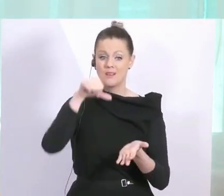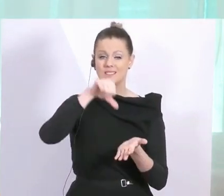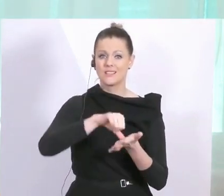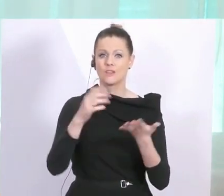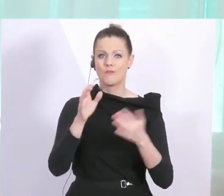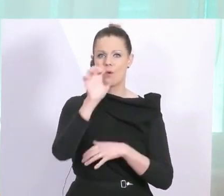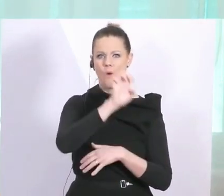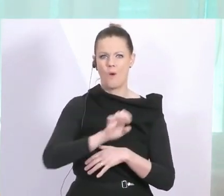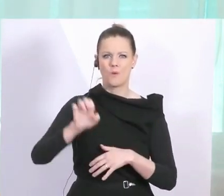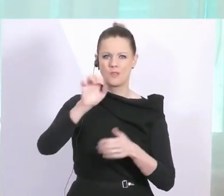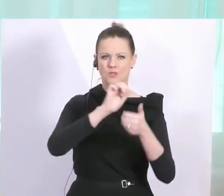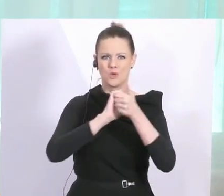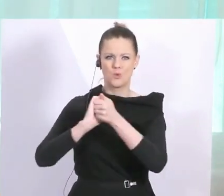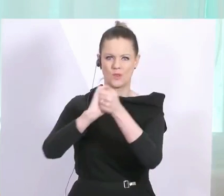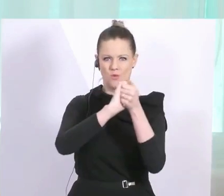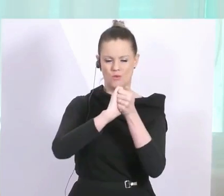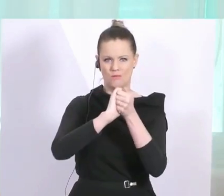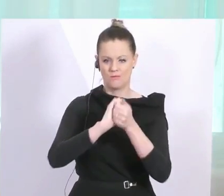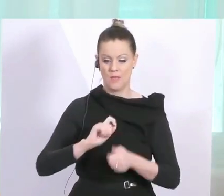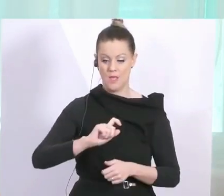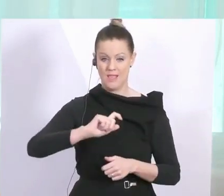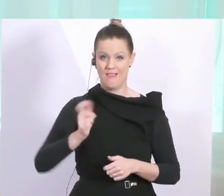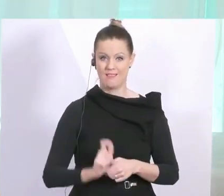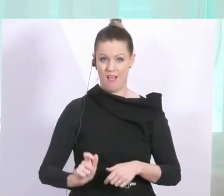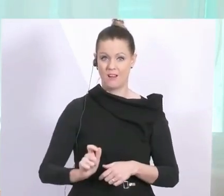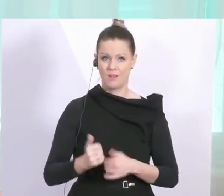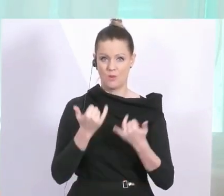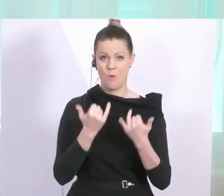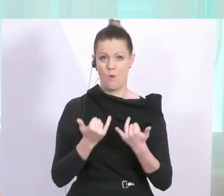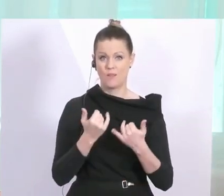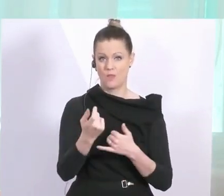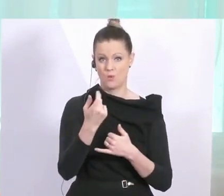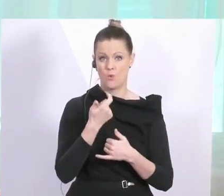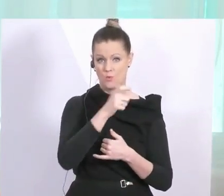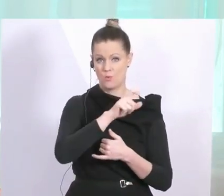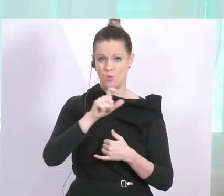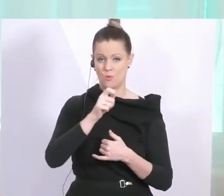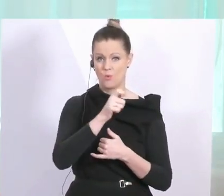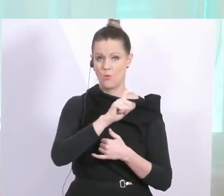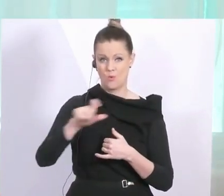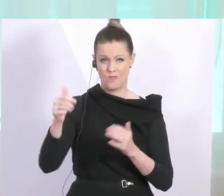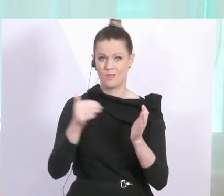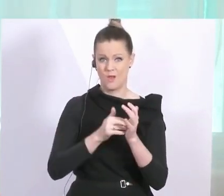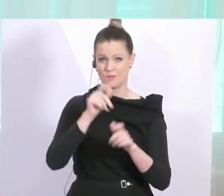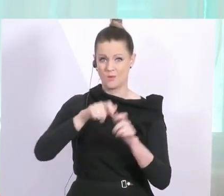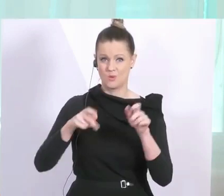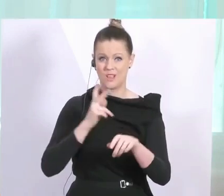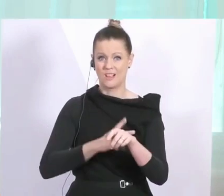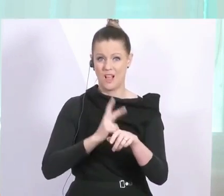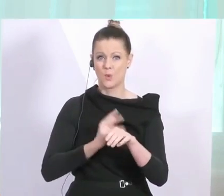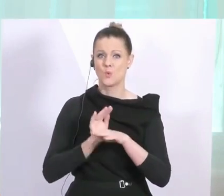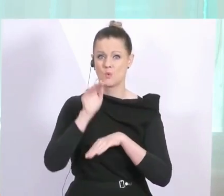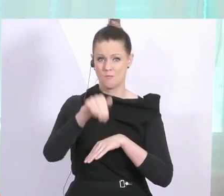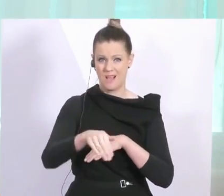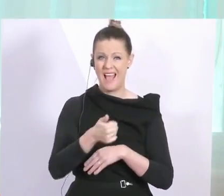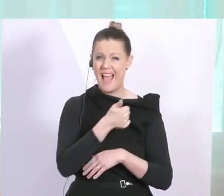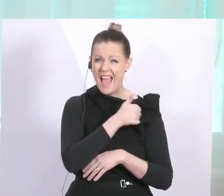Entwicklung. In Italien werden wir heute die 100.000 Erkrankten erreichen, die Marke überschreiten, 100.000